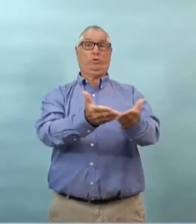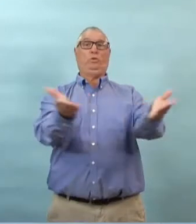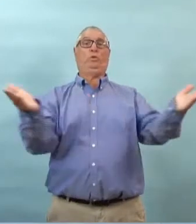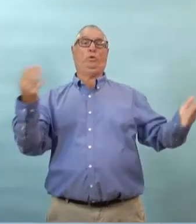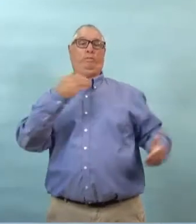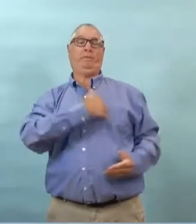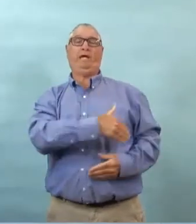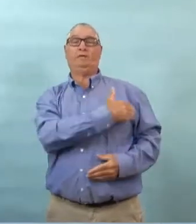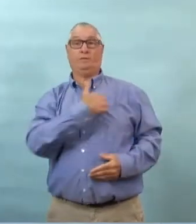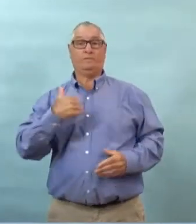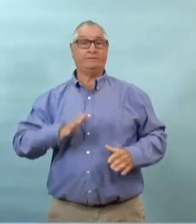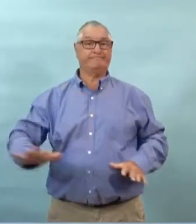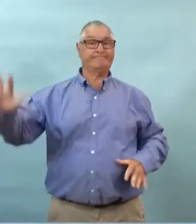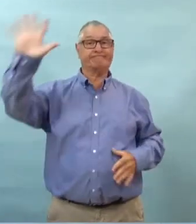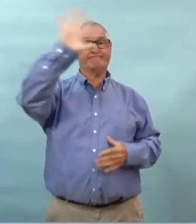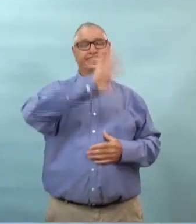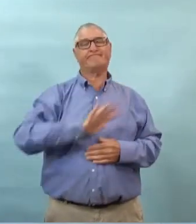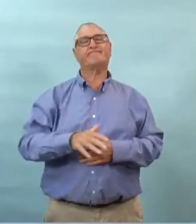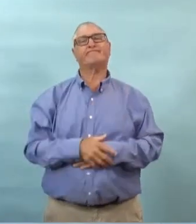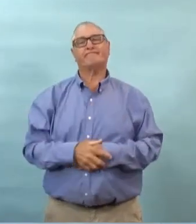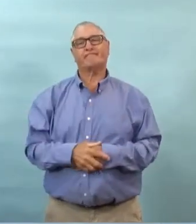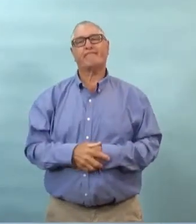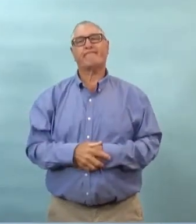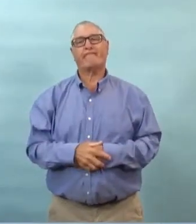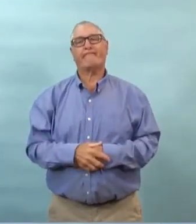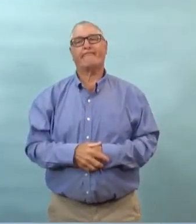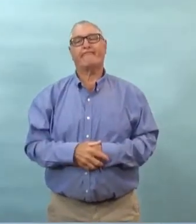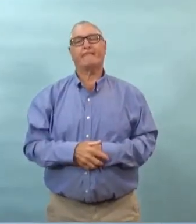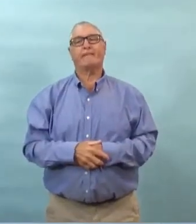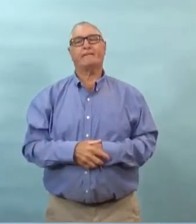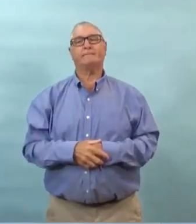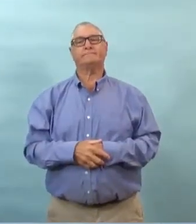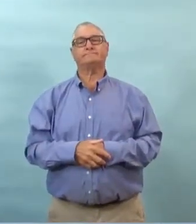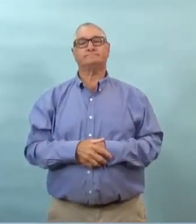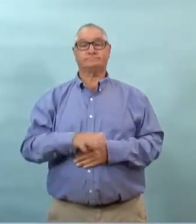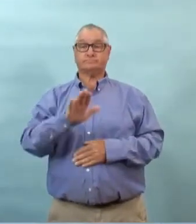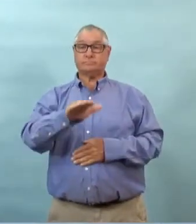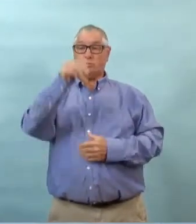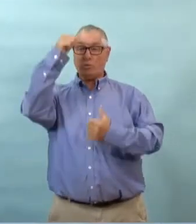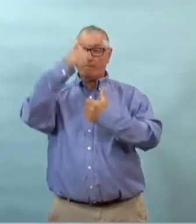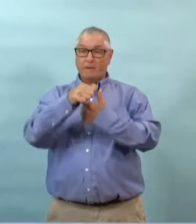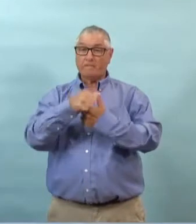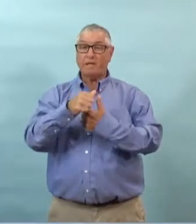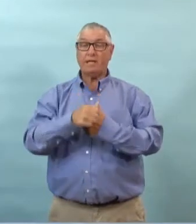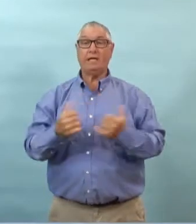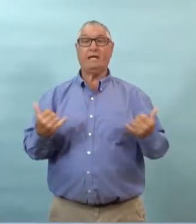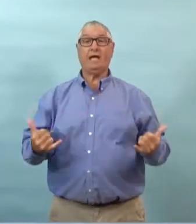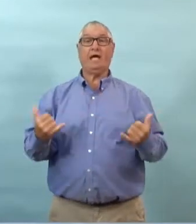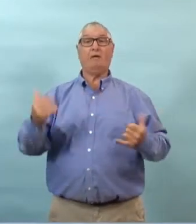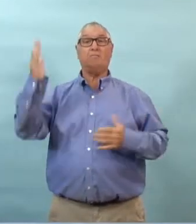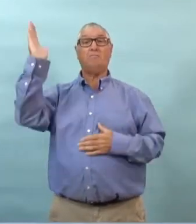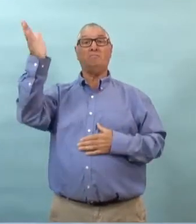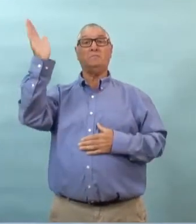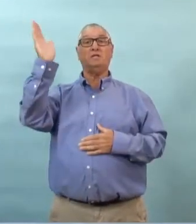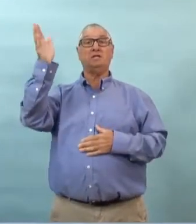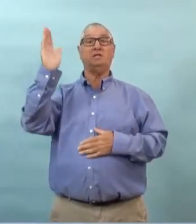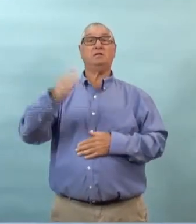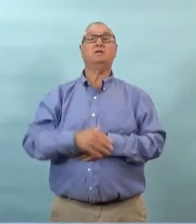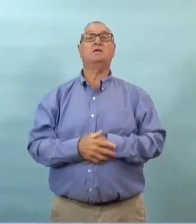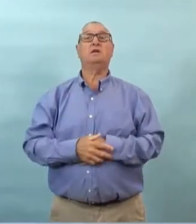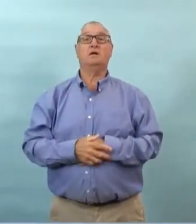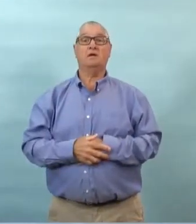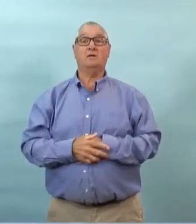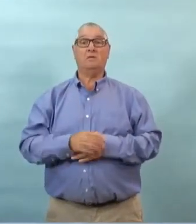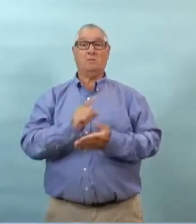publique pour l'excellent service qui a été offert à la population du manitoba pendant cette pandémie de kobe 19 juste un rappel qu'à partir de maintenant